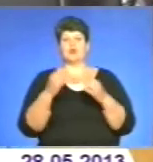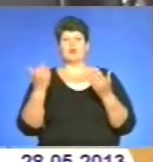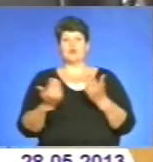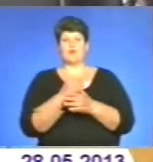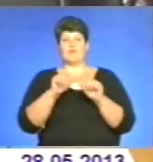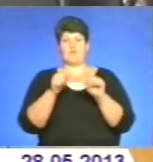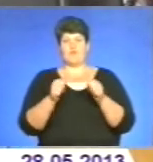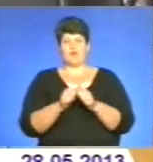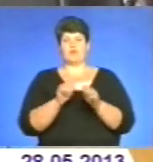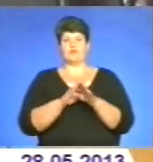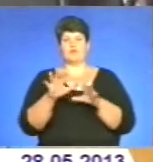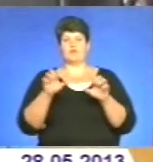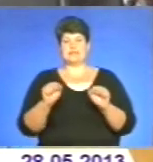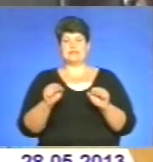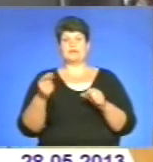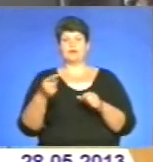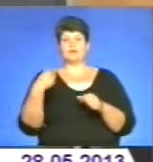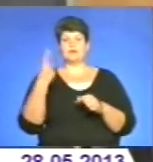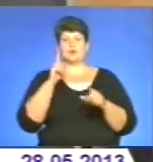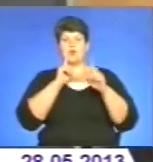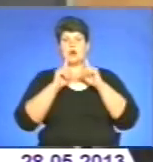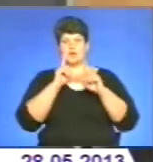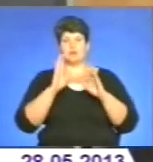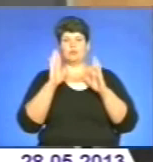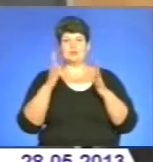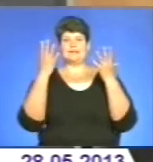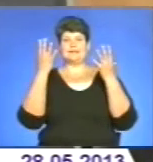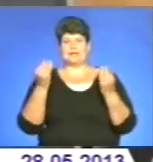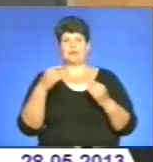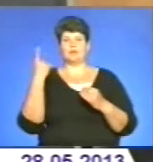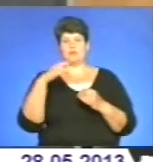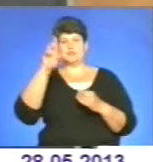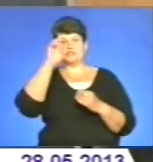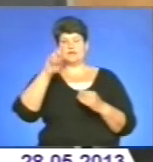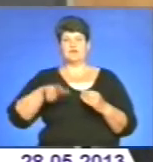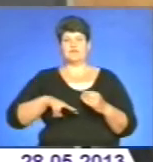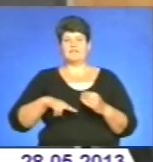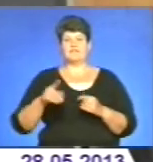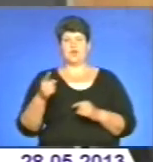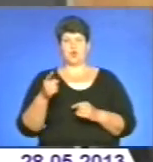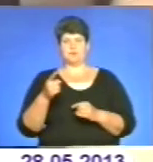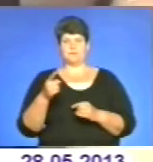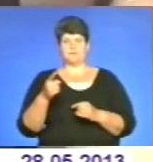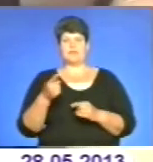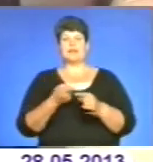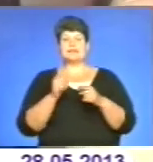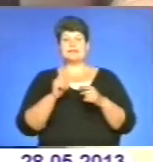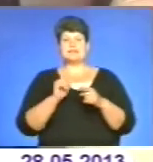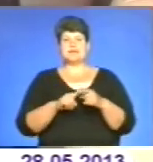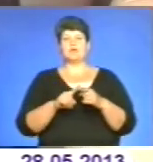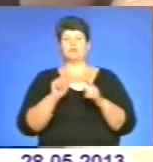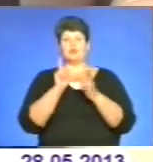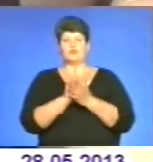виконавчої влади з Тернопільською міською радою. Відбудеться День обласної державної адміністрації в Тернополі. Це має допомогти глибше